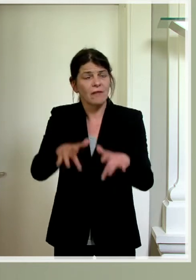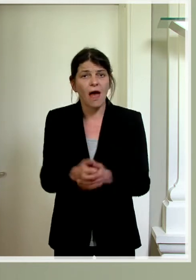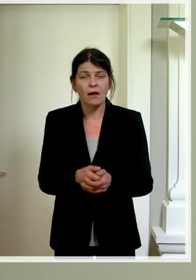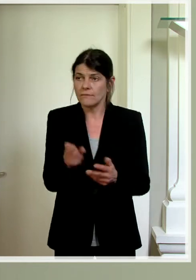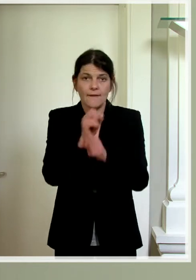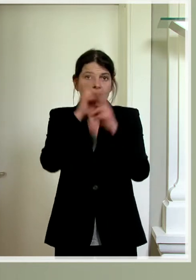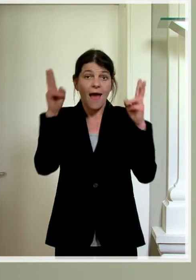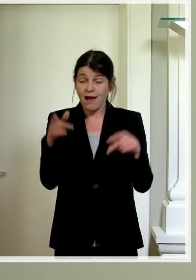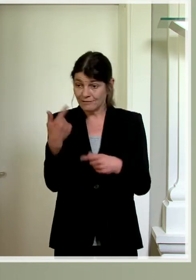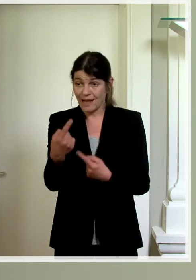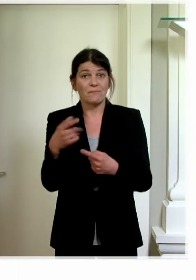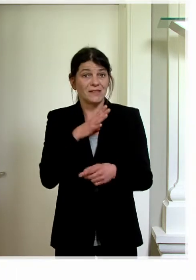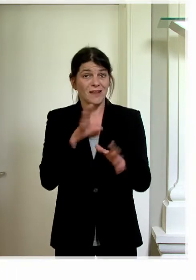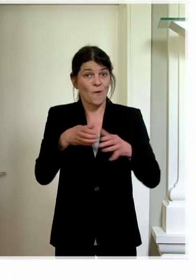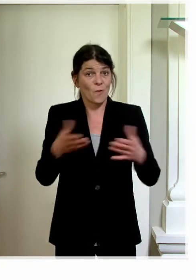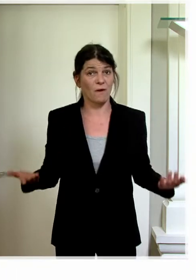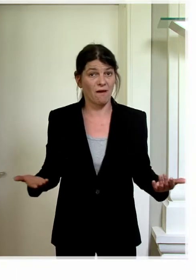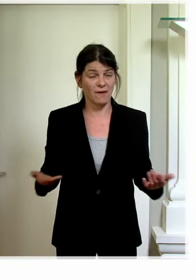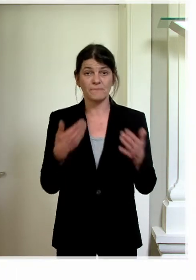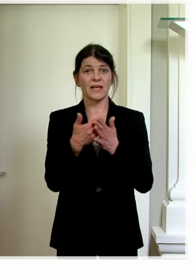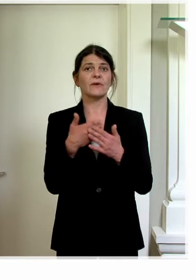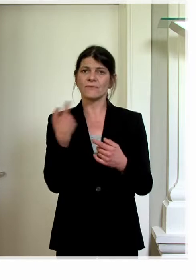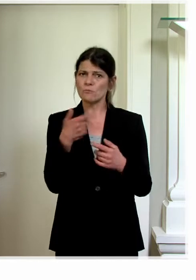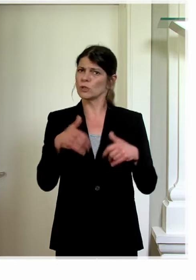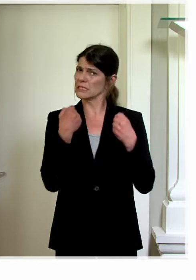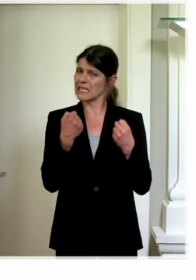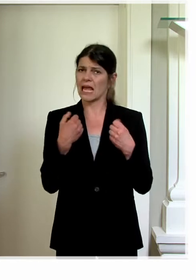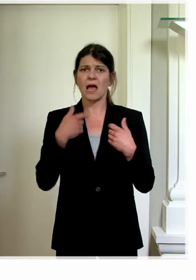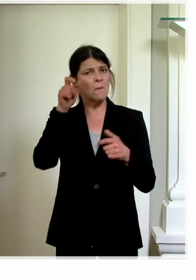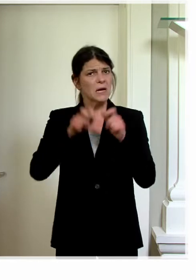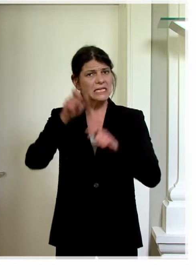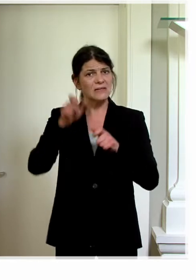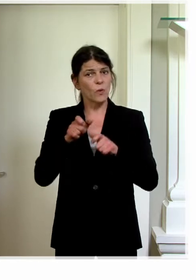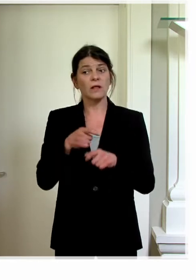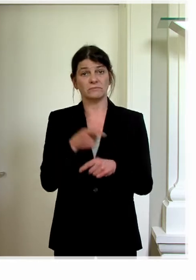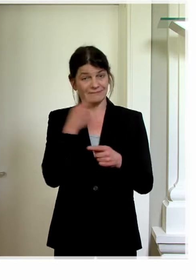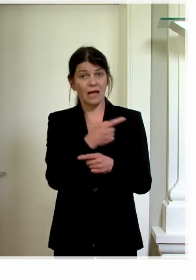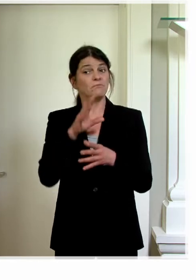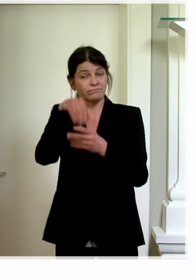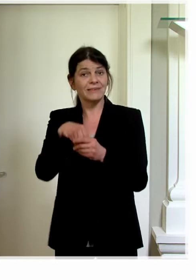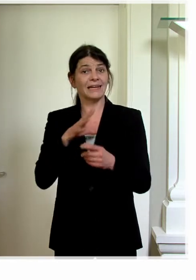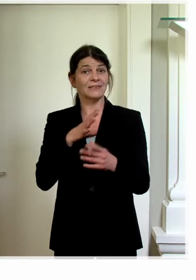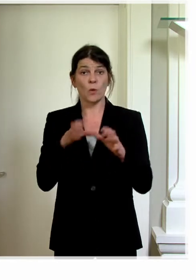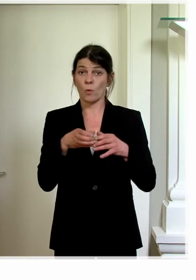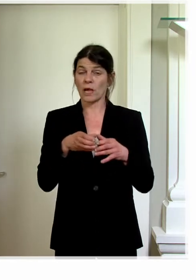klar zur Risikogruppe. Wir müssen sicherstellen, dass Personen, die der Risikogruppe angehören,